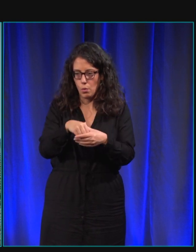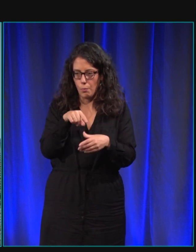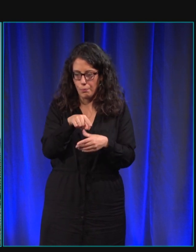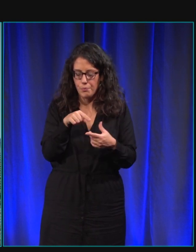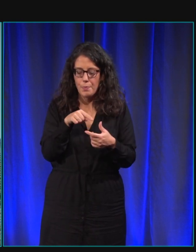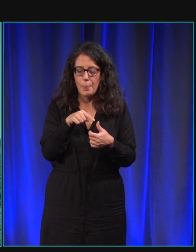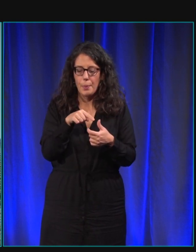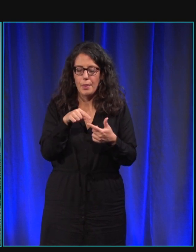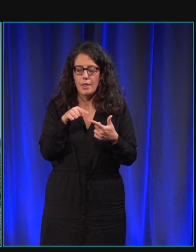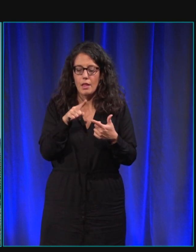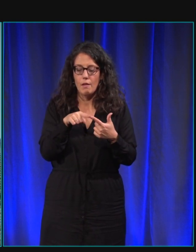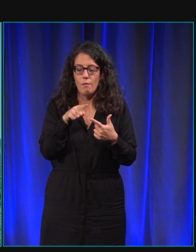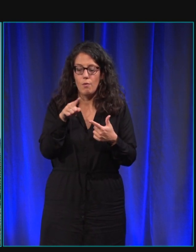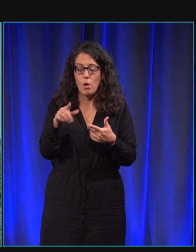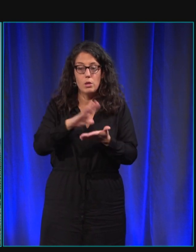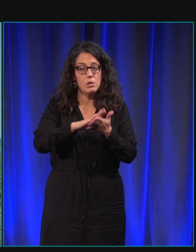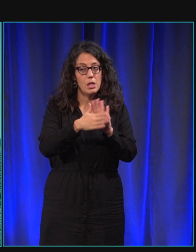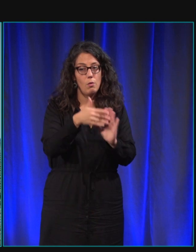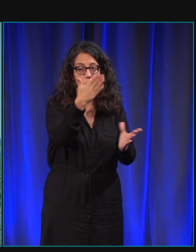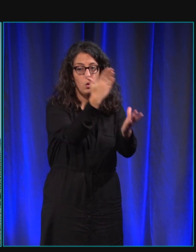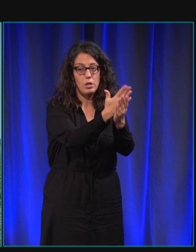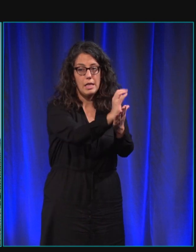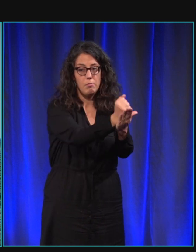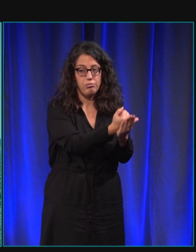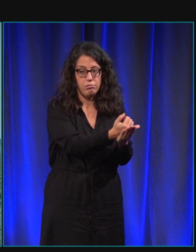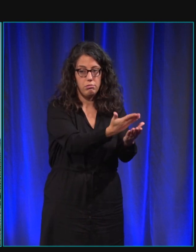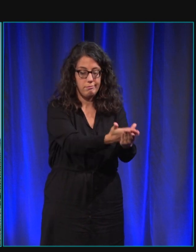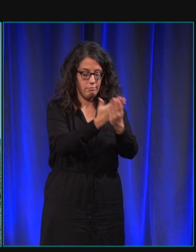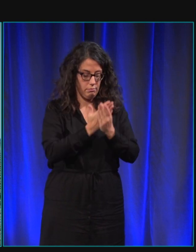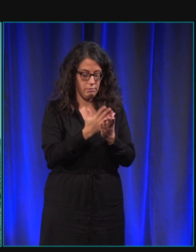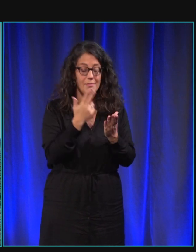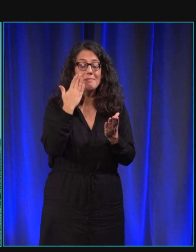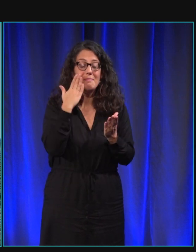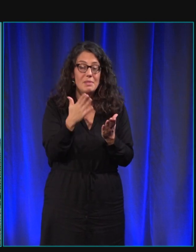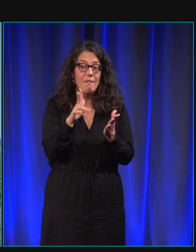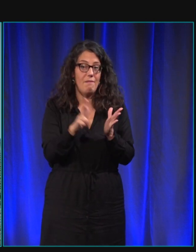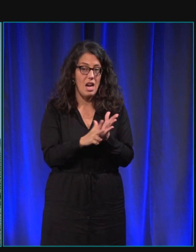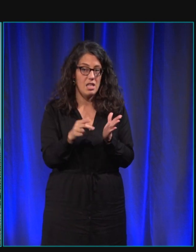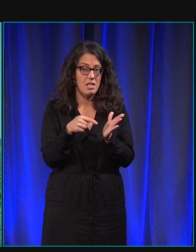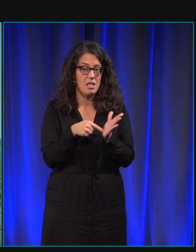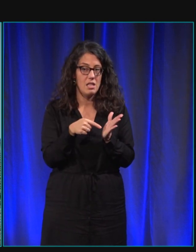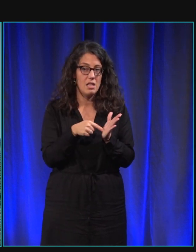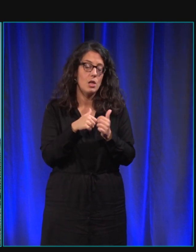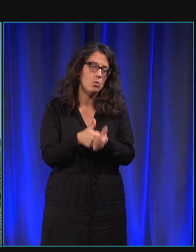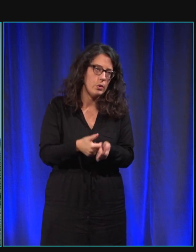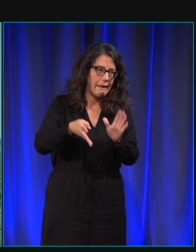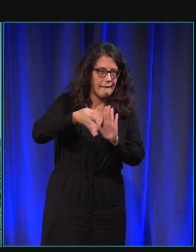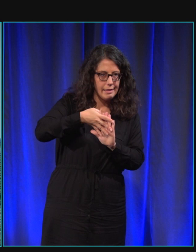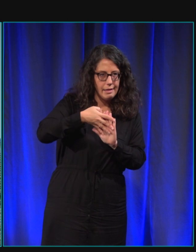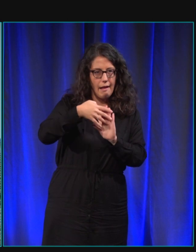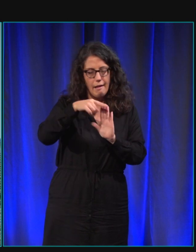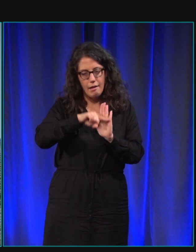faire un dossier à l'association et si ce dossier est validé sur certains critères